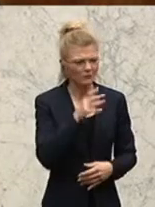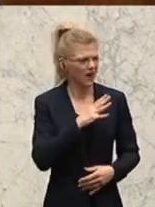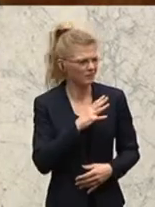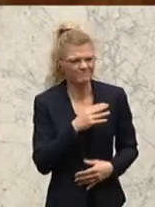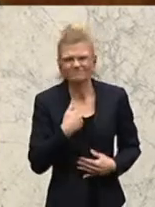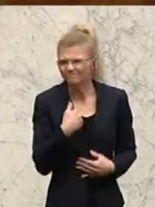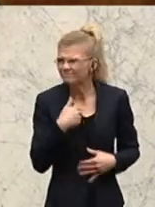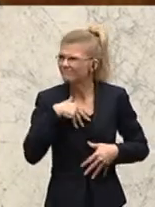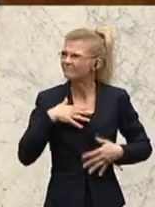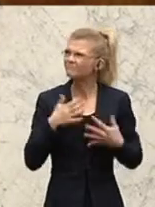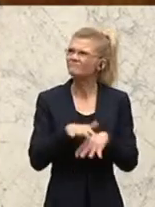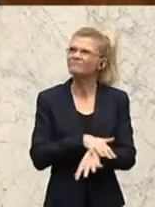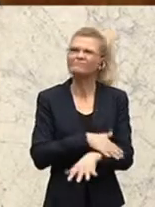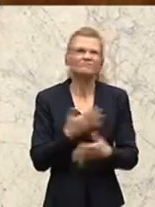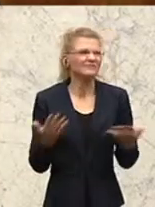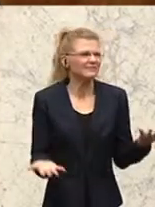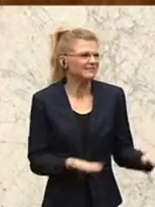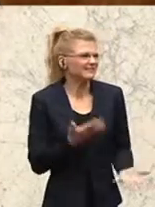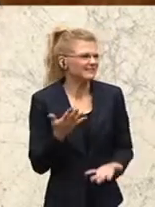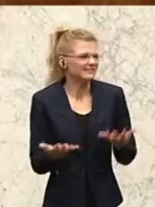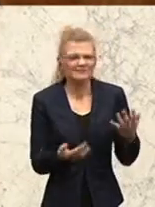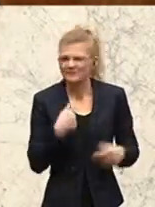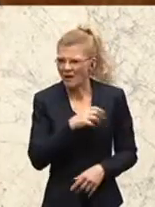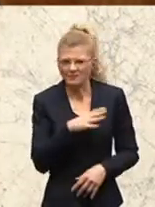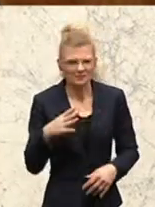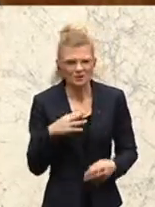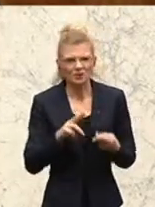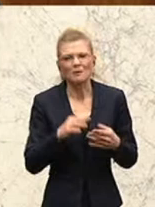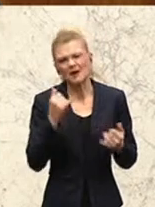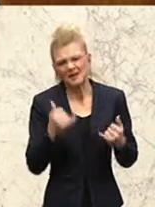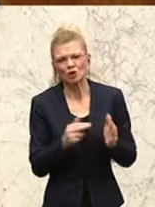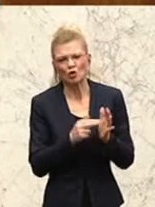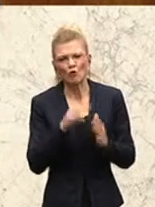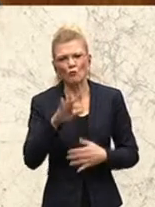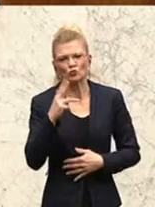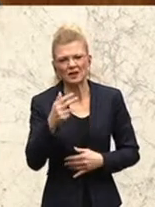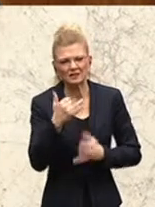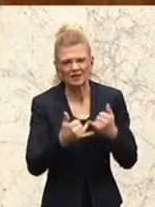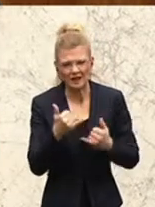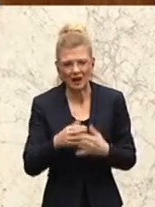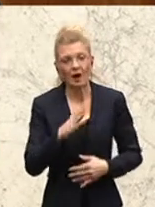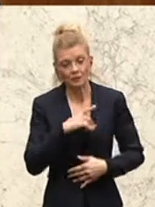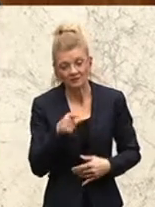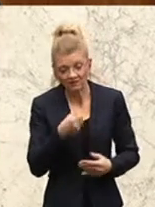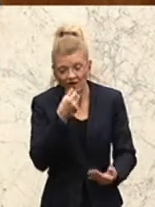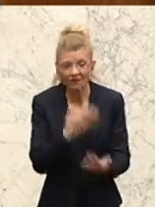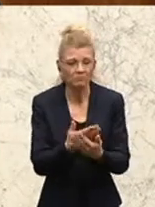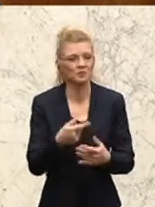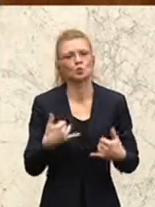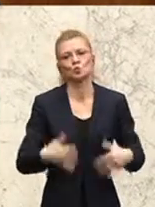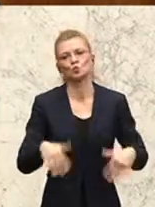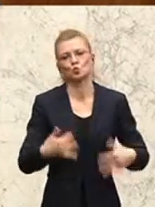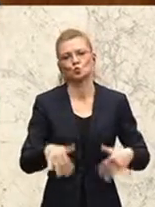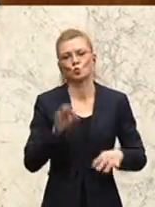aber es sind nur noch 35 Jahre. Das drucke ich schon noch durch. Und da kommen da ganz beklemmende Verhältnisse für die betroffene Person heraus und auch für die